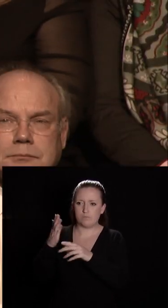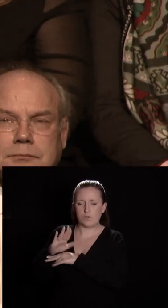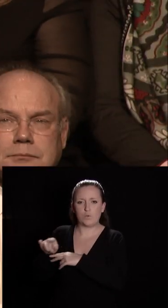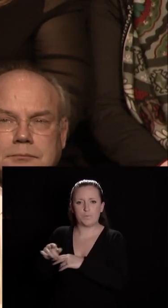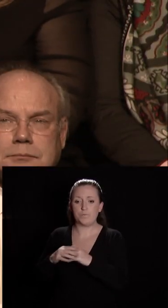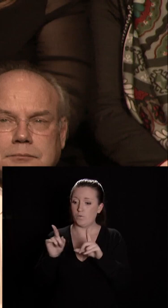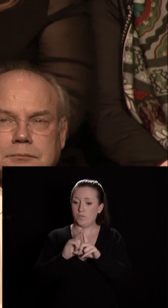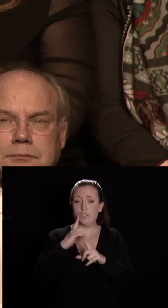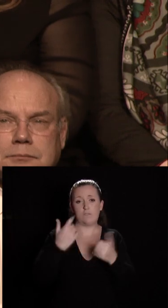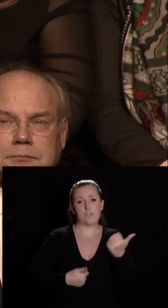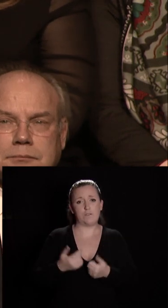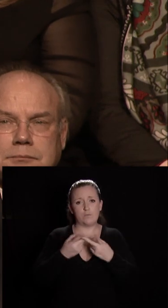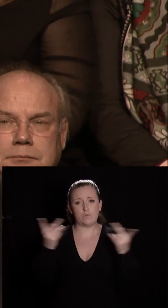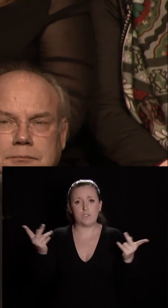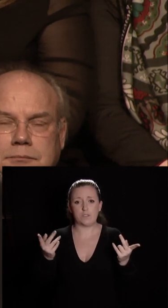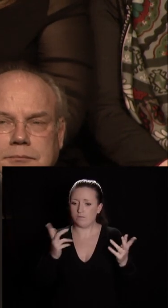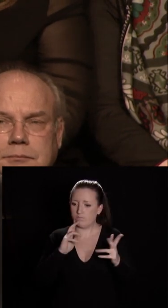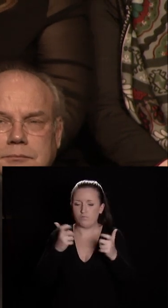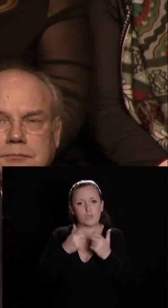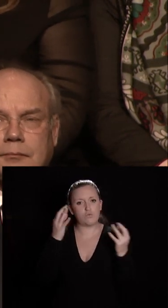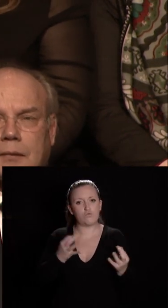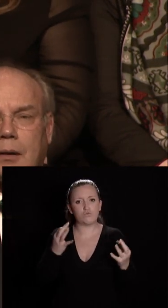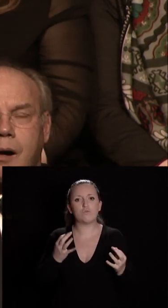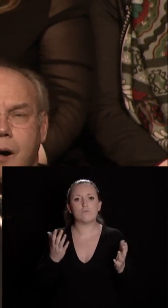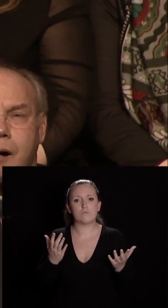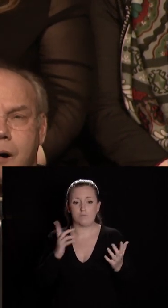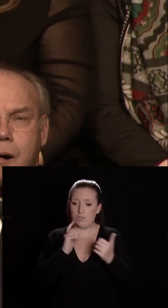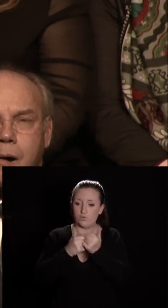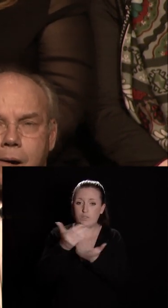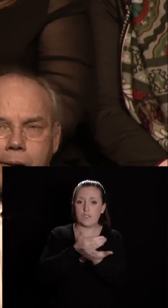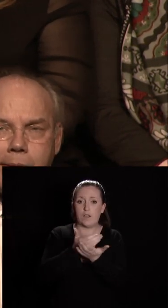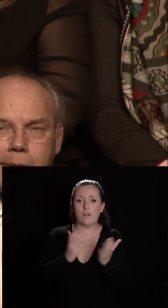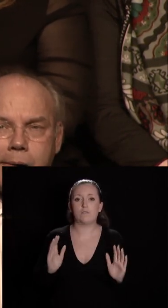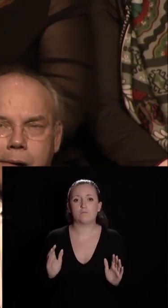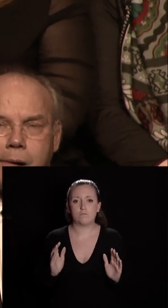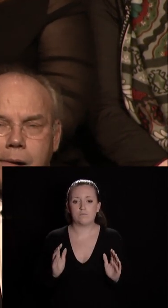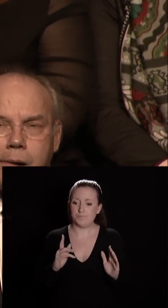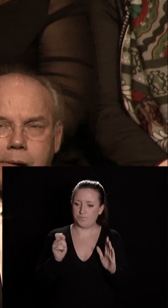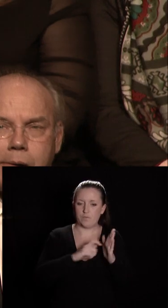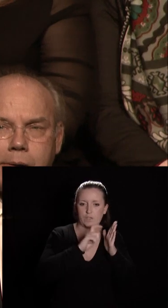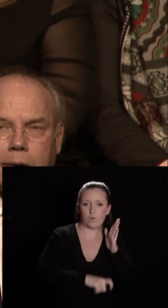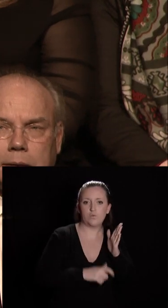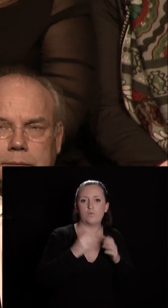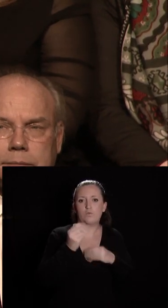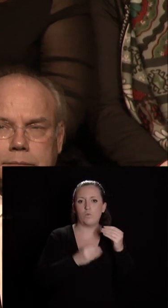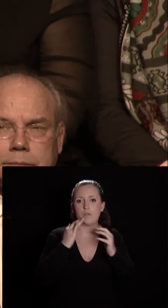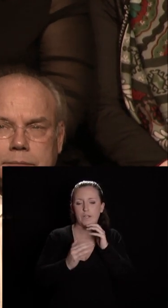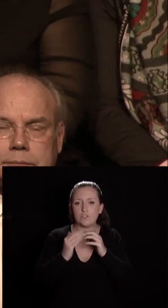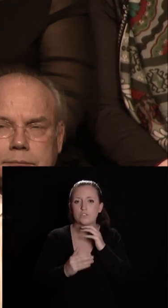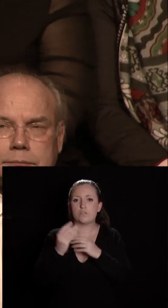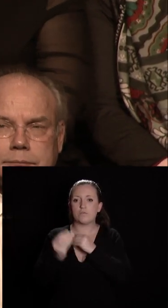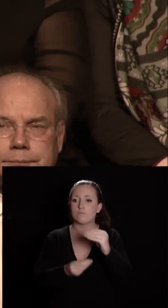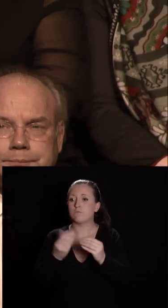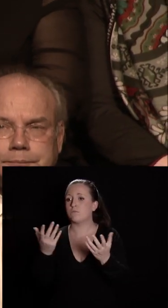publics sont accessibles à des coûts modérés et en fonction des revenus que ce soit la restauration les crèches la